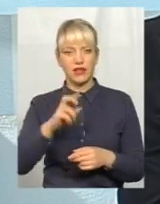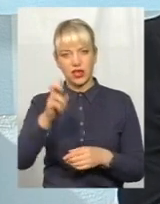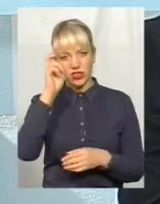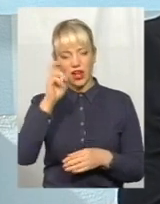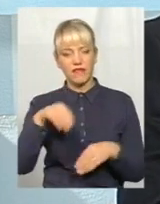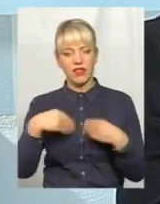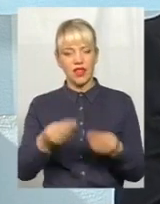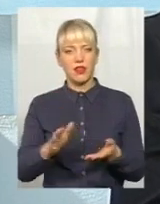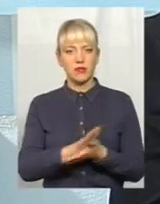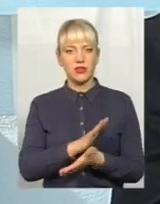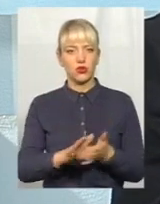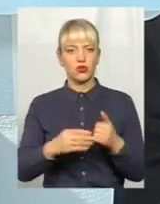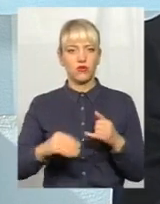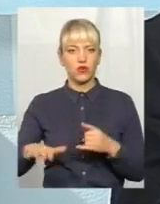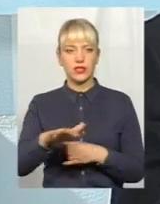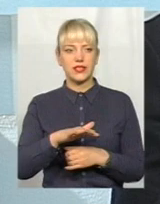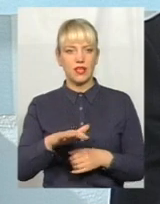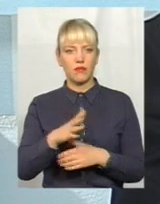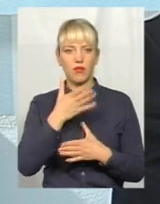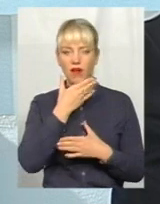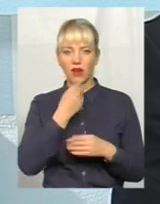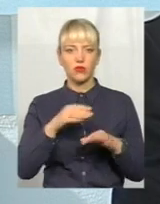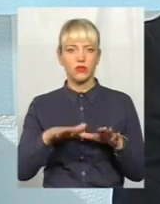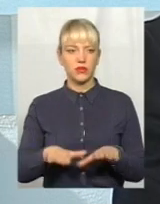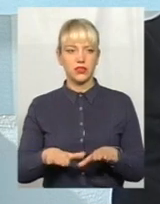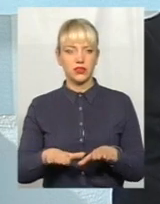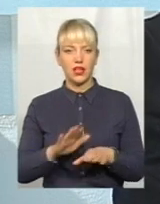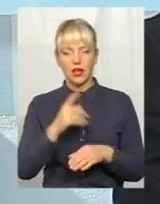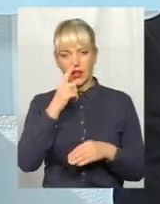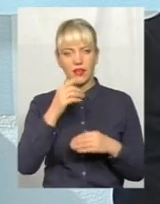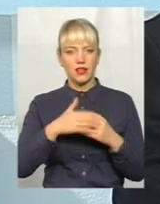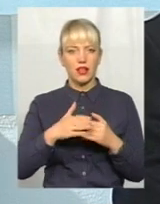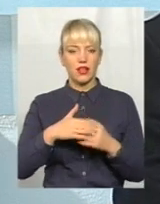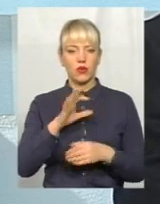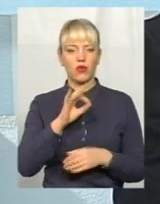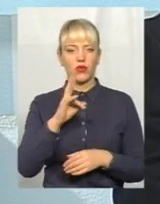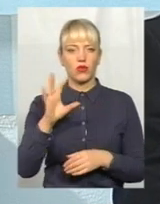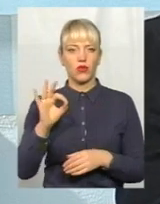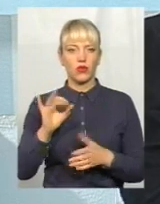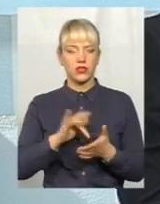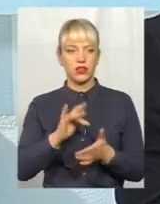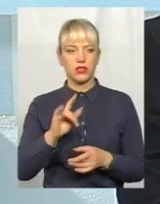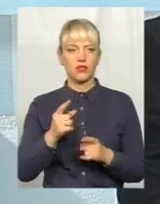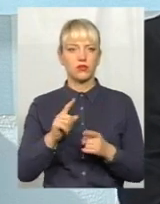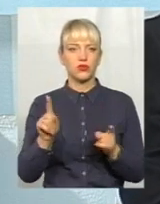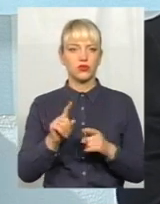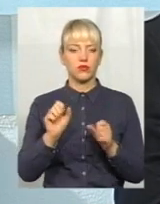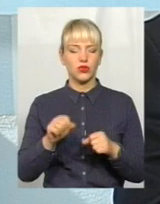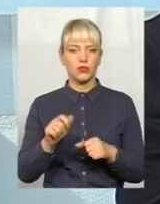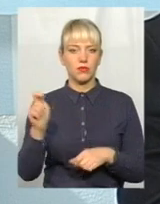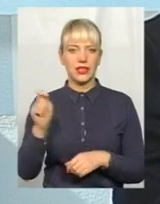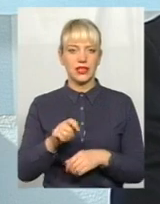безкоштовну землю, причому в дуже гарному місті, недалеко від онкоцентру, тому що може приїхати